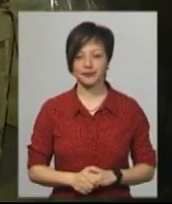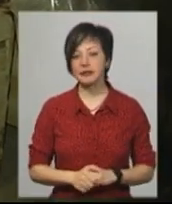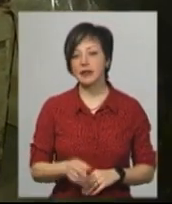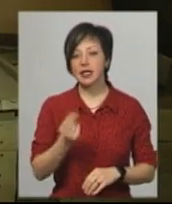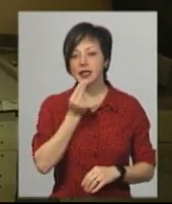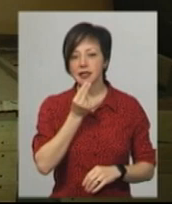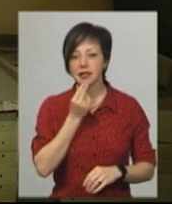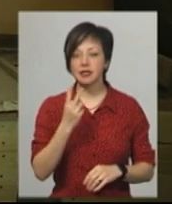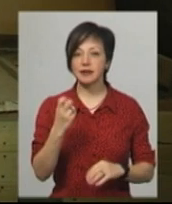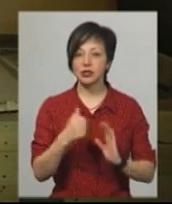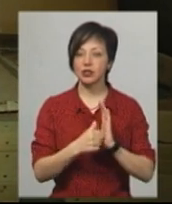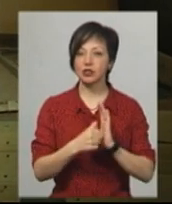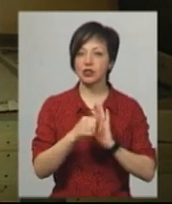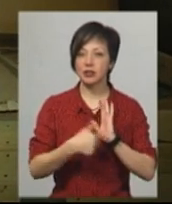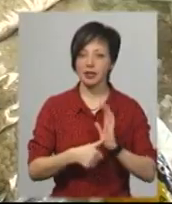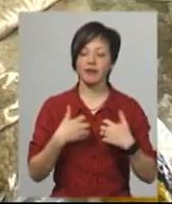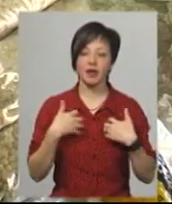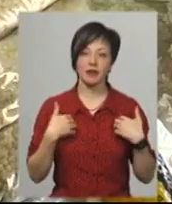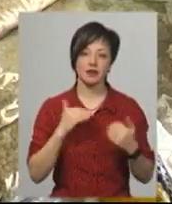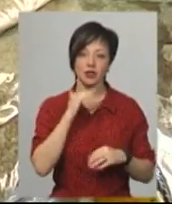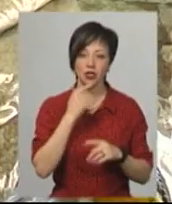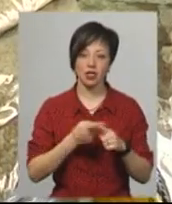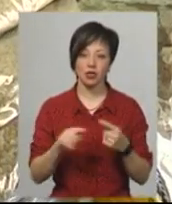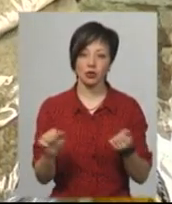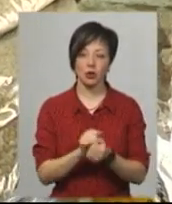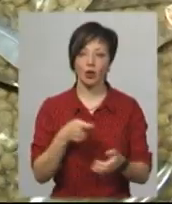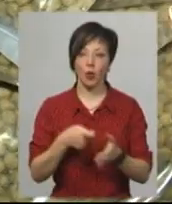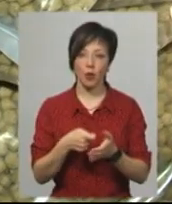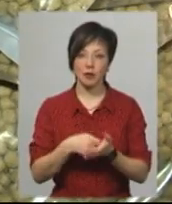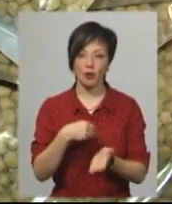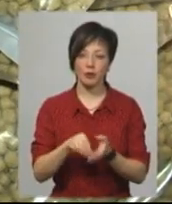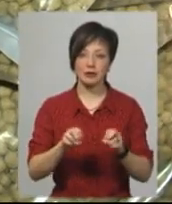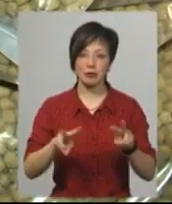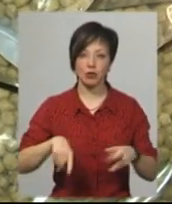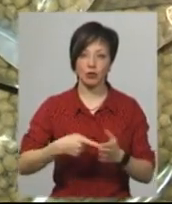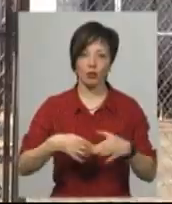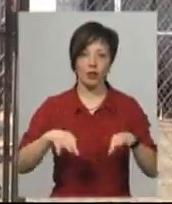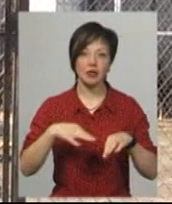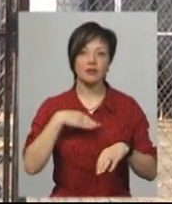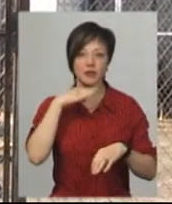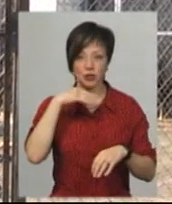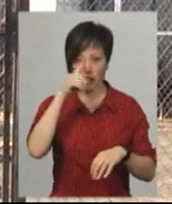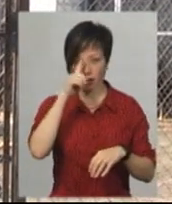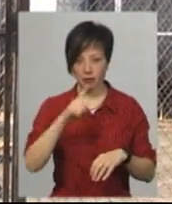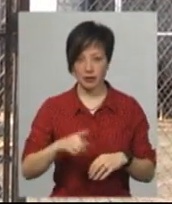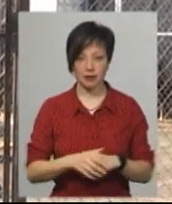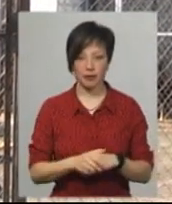їжі двостам, 16 тваринам наразі вистачає. Оцей сухий корм закупив спецкомунтранс, і його вистачить на місяць. Так,